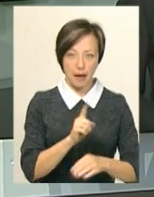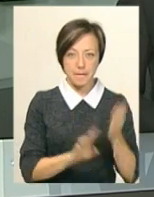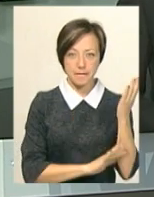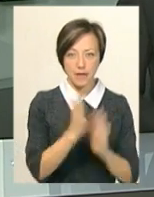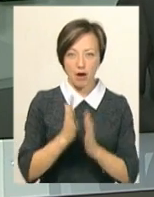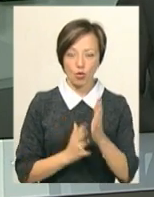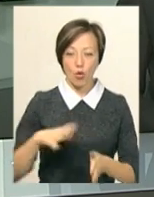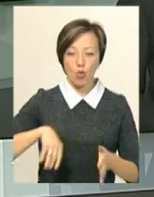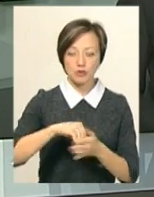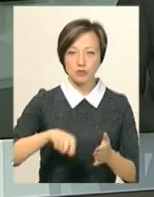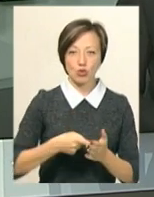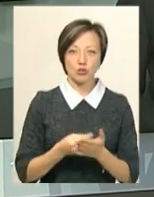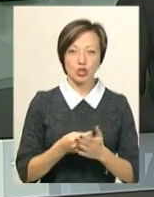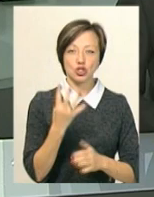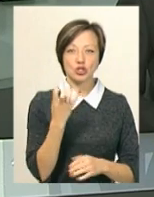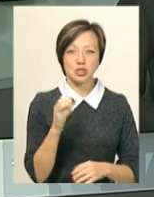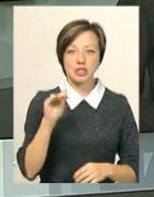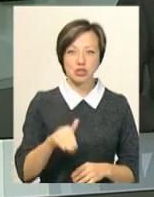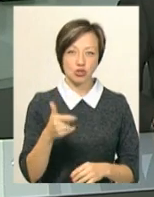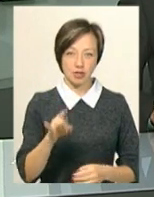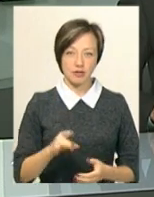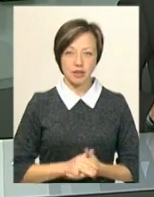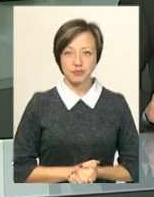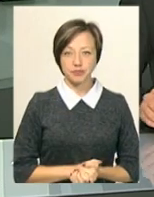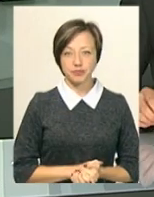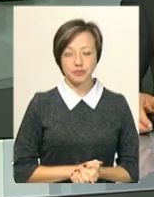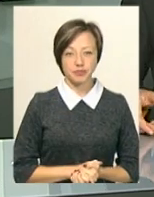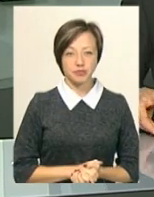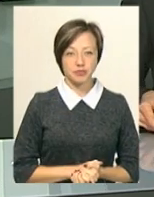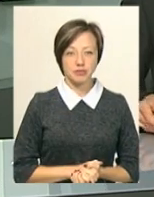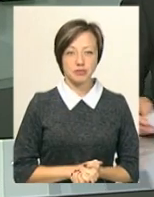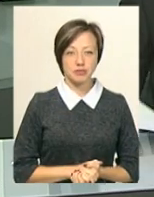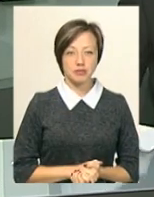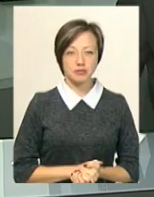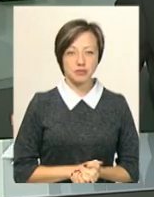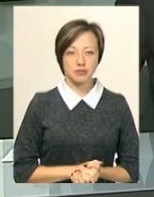Він коштуватиме міському бюджету 400 тисяч гривень, сказав Василь Новачок.